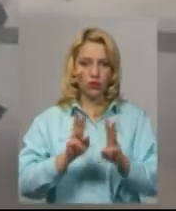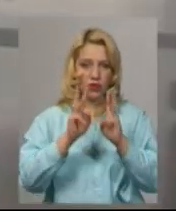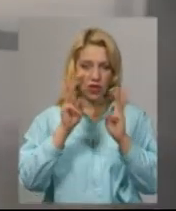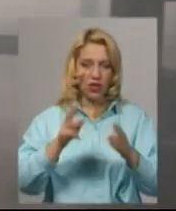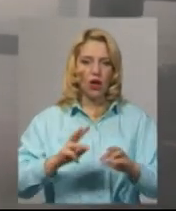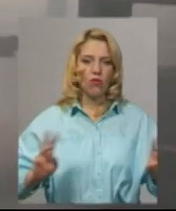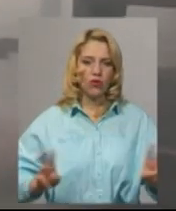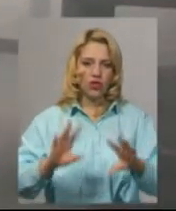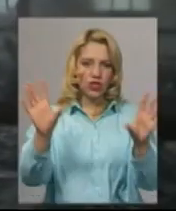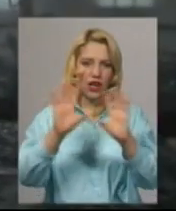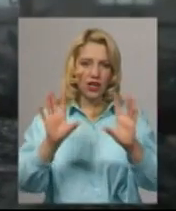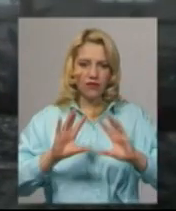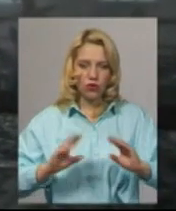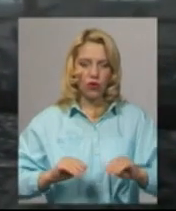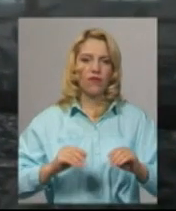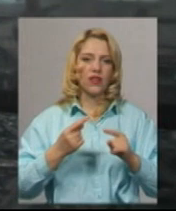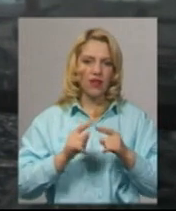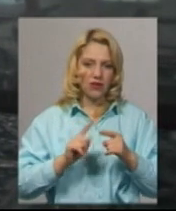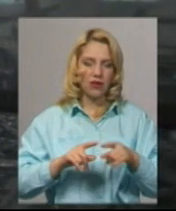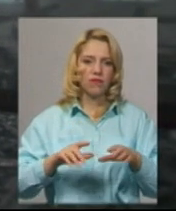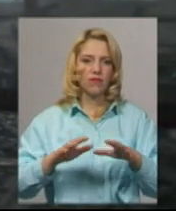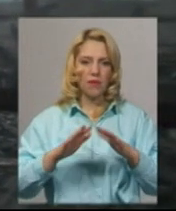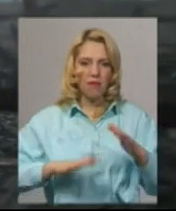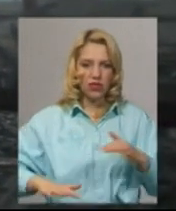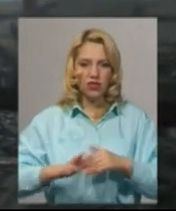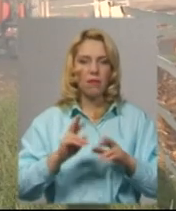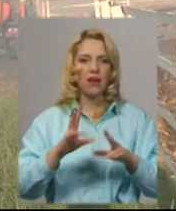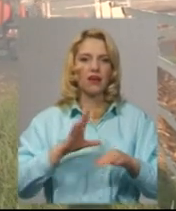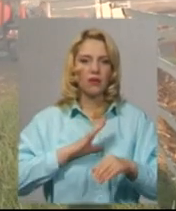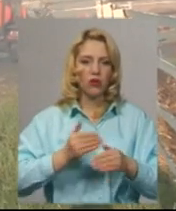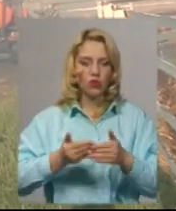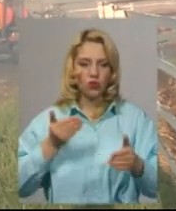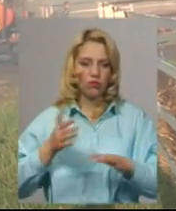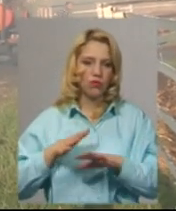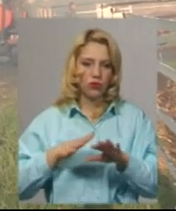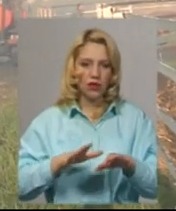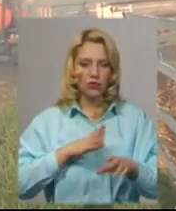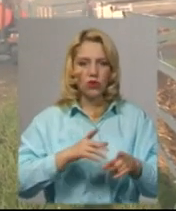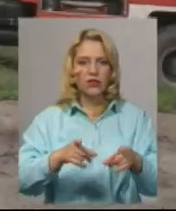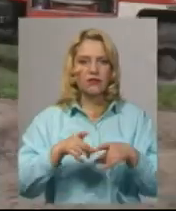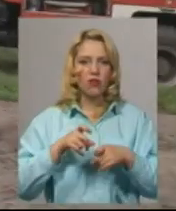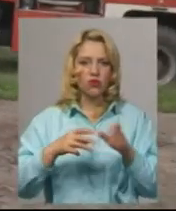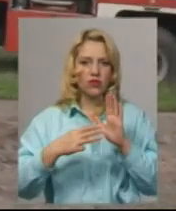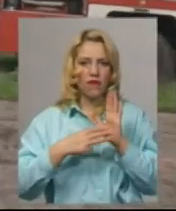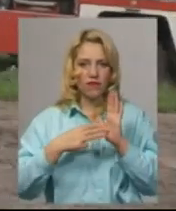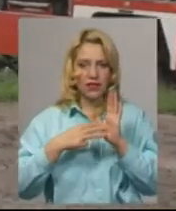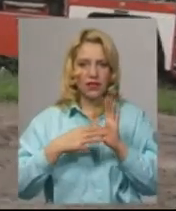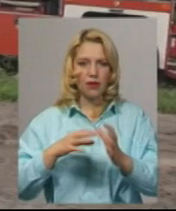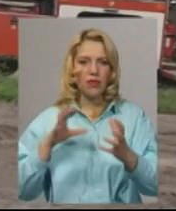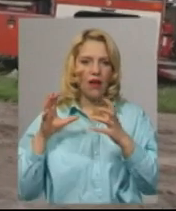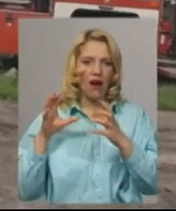ліквідована в масштабах, які вона набула на момент прибуття. До ліквідації пожежі заучено 8 автоцистерн та